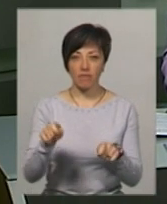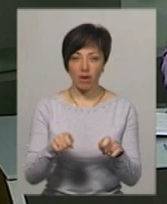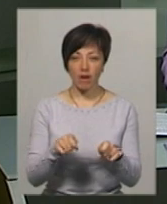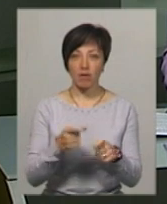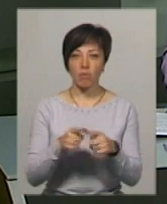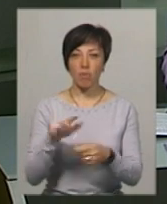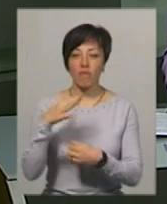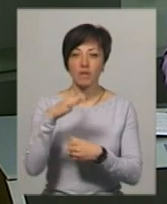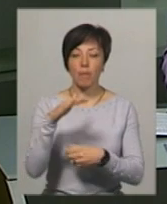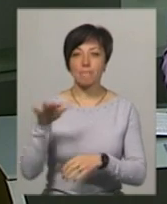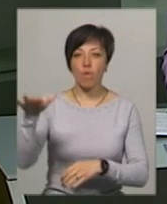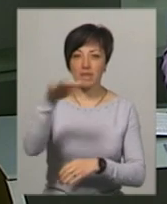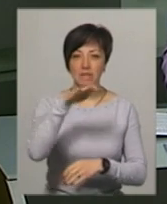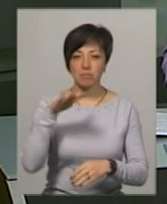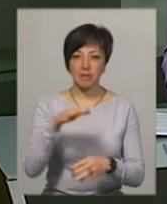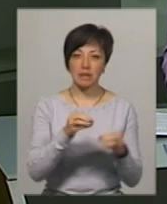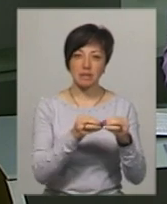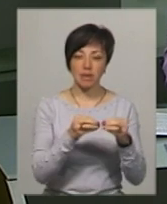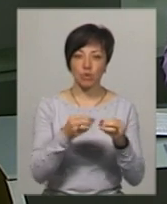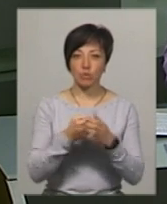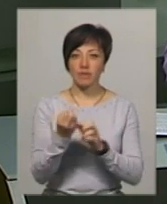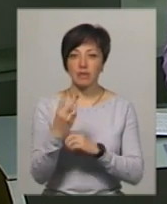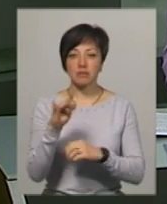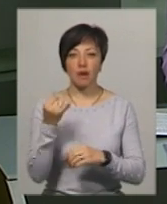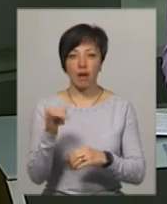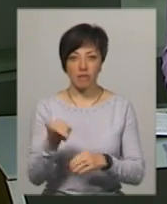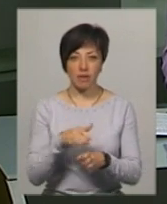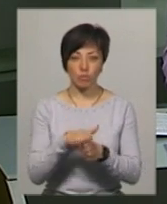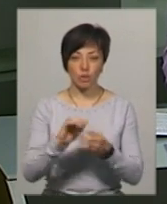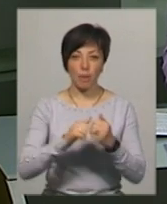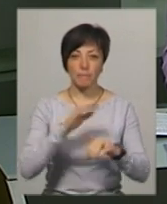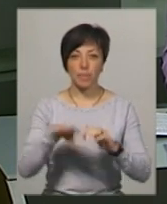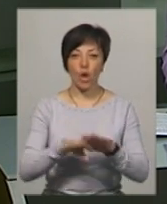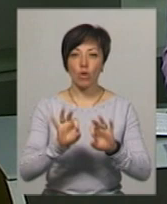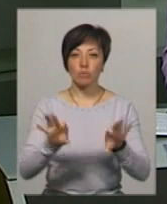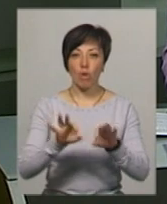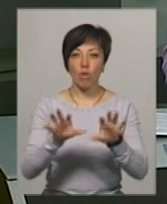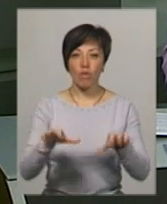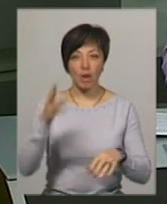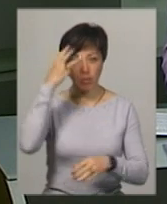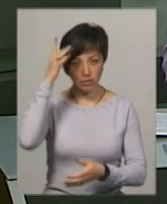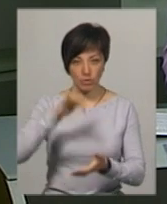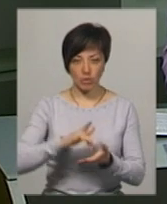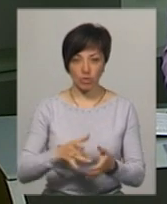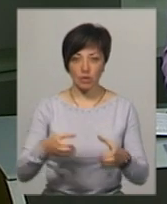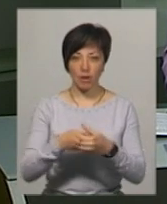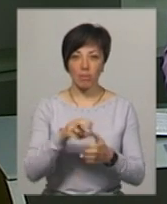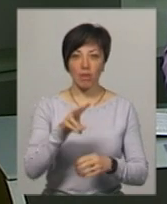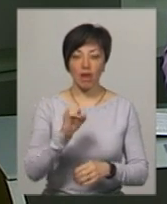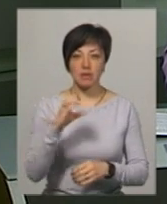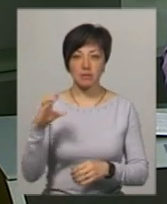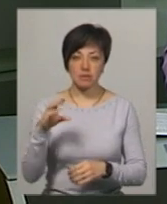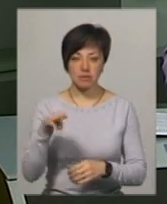відбудеться в Кам'янці-Подільському з 10 до 12 травня, розповідає голова Хмельницького осередку організації «Пласт» та один із